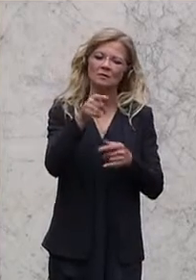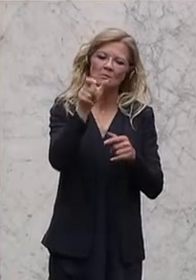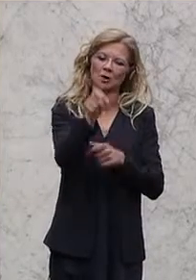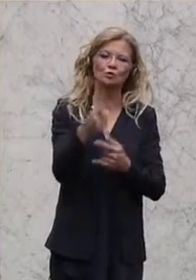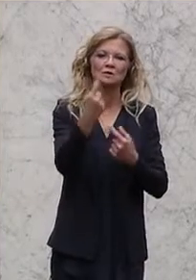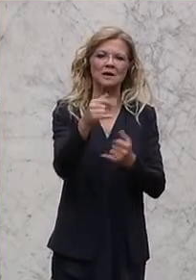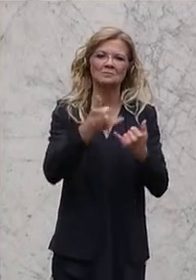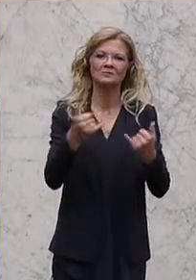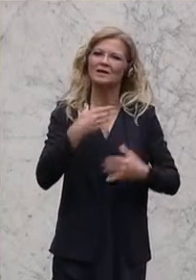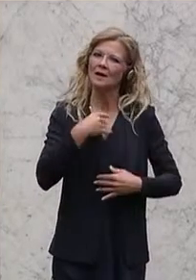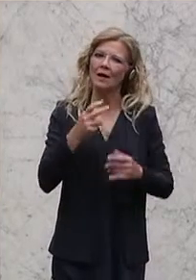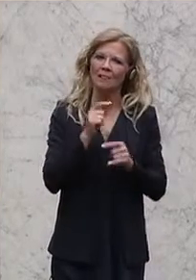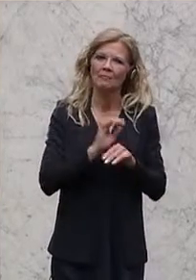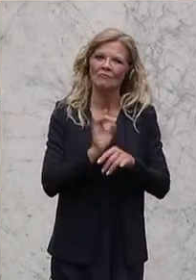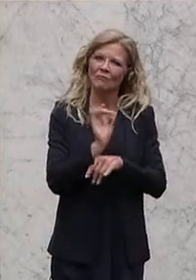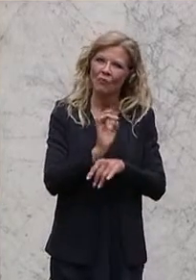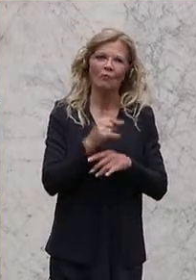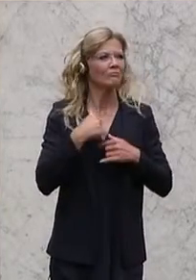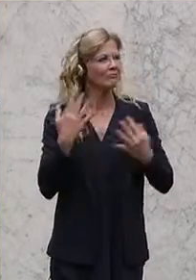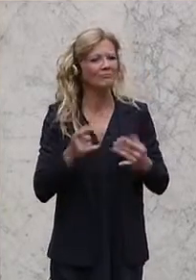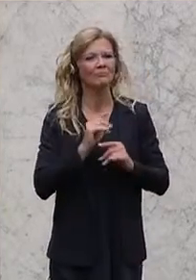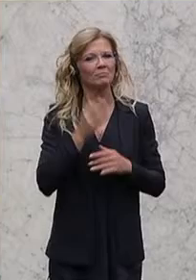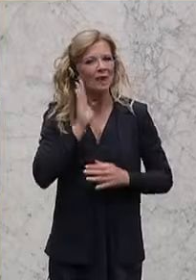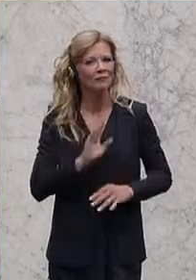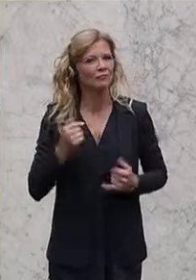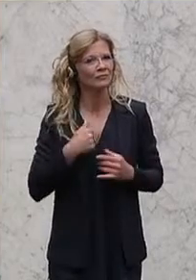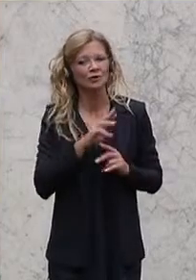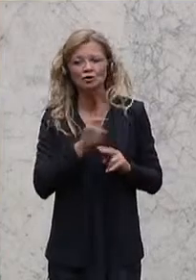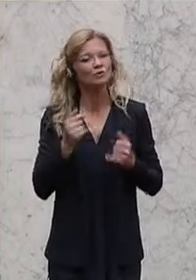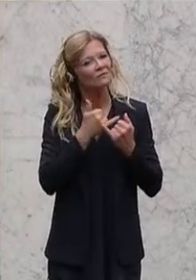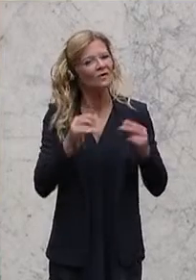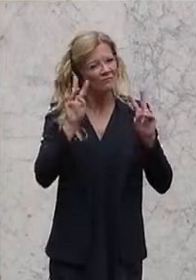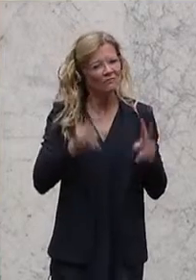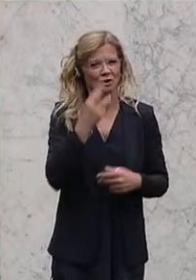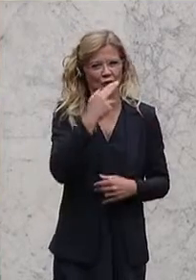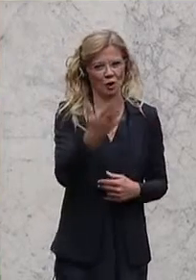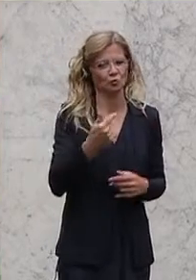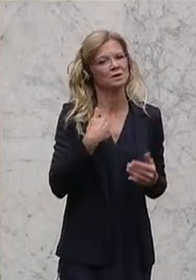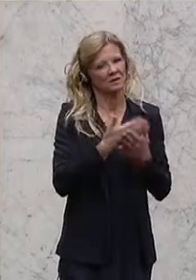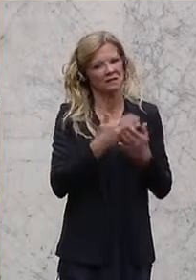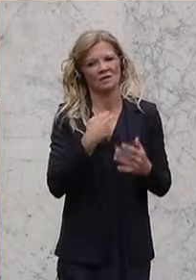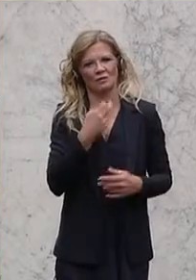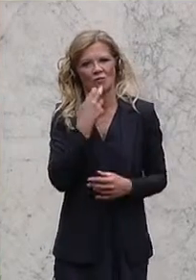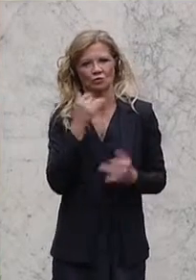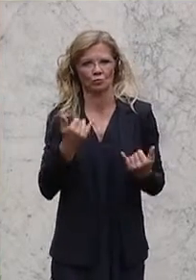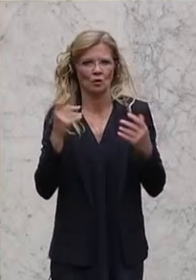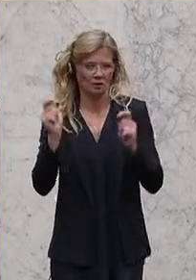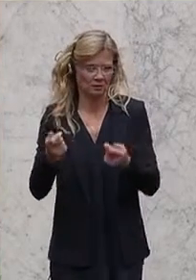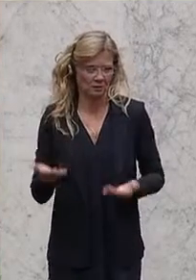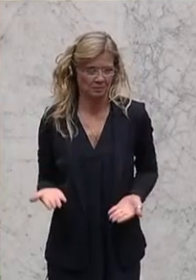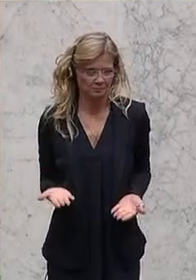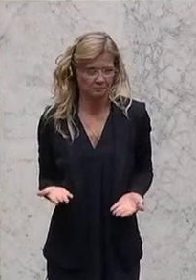vor Gericht, wie es Ihnen der Anwalt gesagt hat, sondern dass irgendwas wirklich abgeht. Und um das ist es mir gegangen. Und das wurde dann